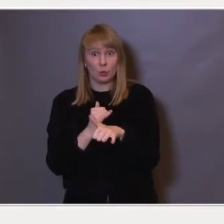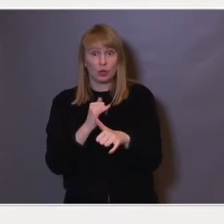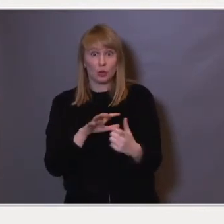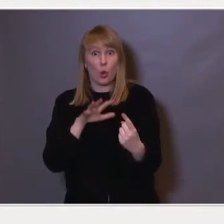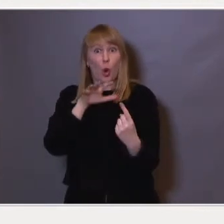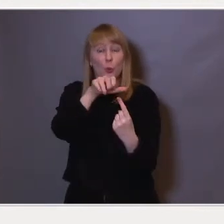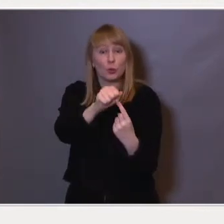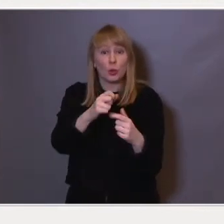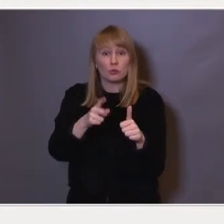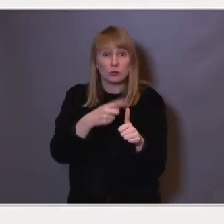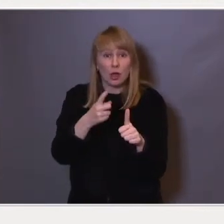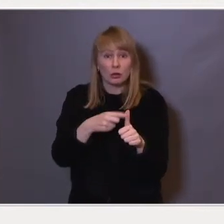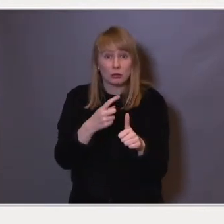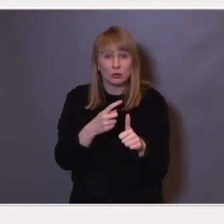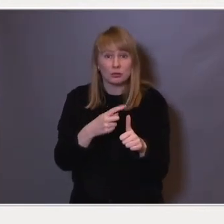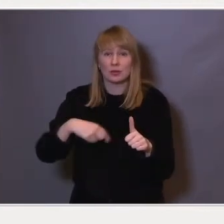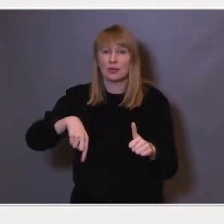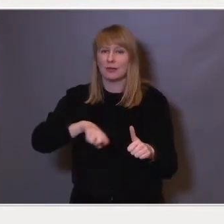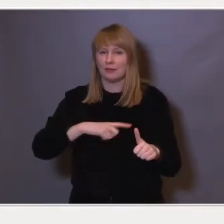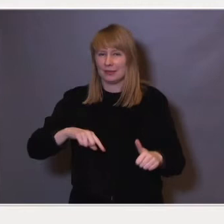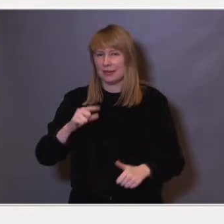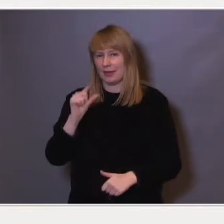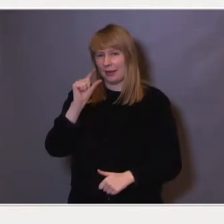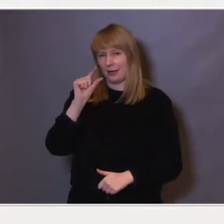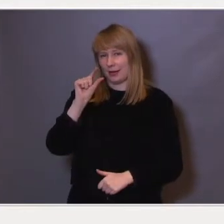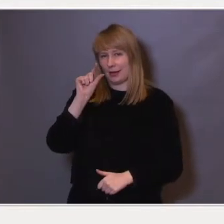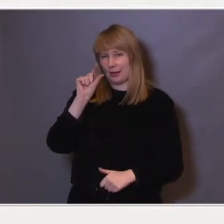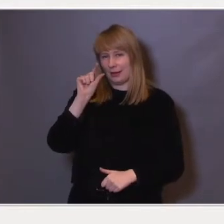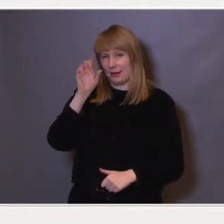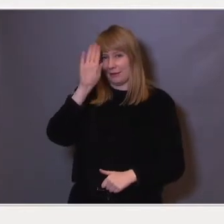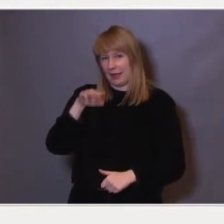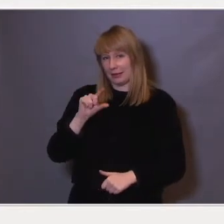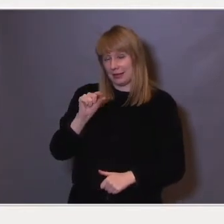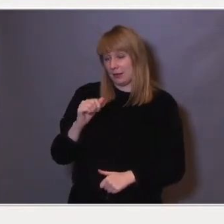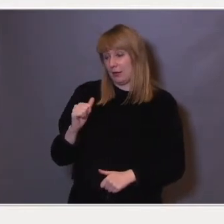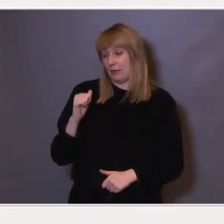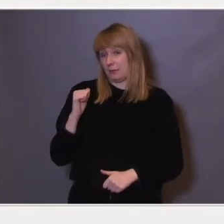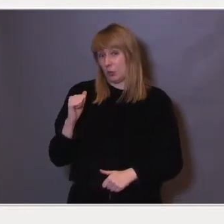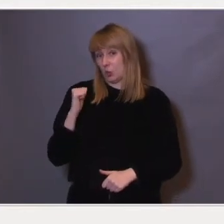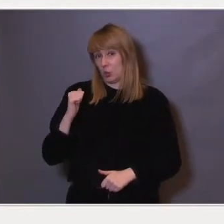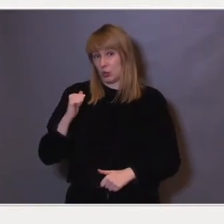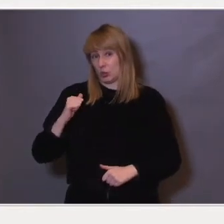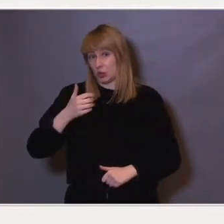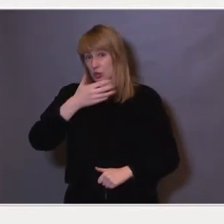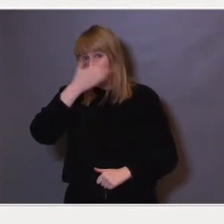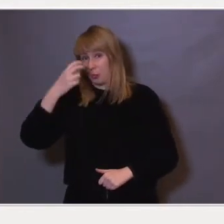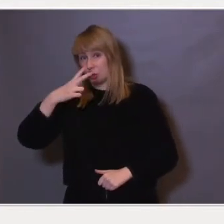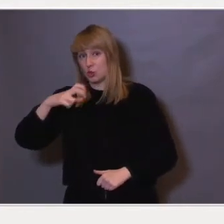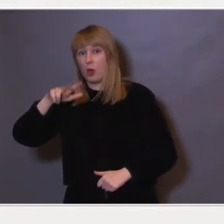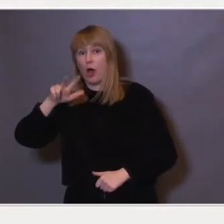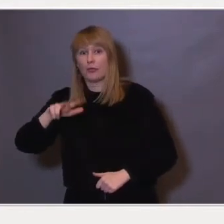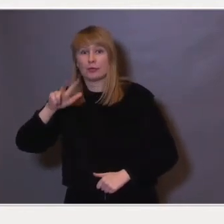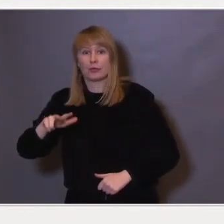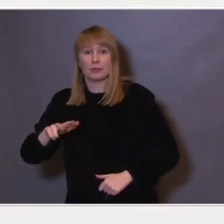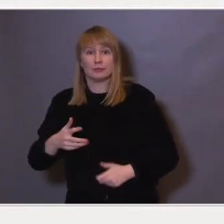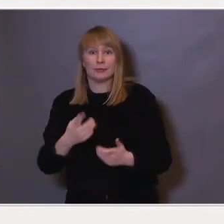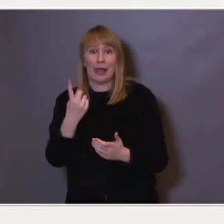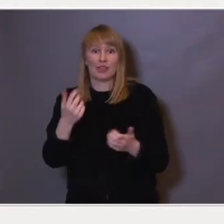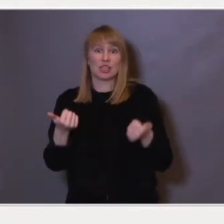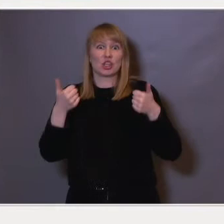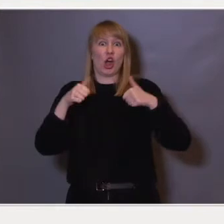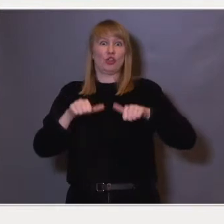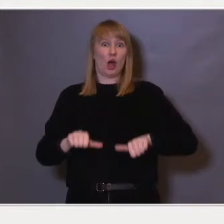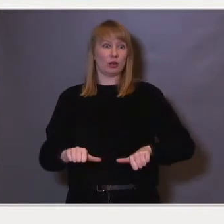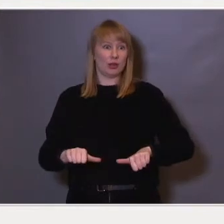det på, det vet vi litt om. I sommer, eller fjor i sommer 2018, ble det rullet opp en skandale, der